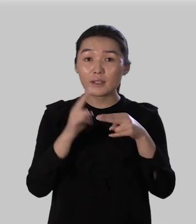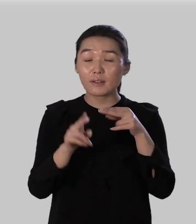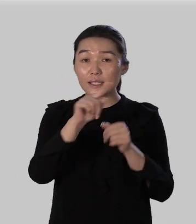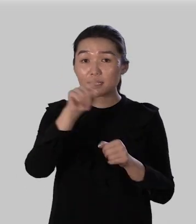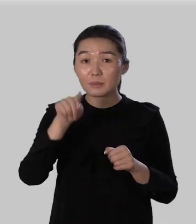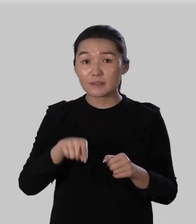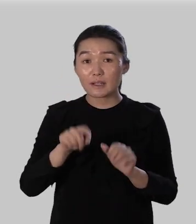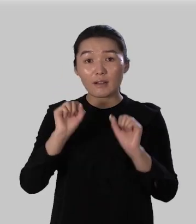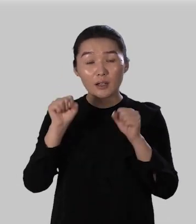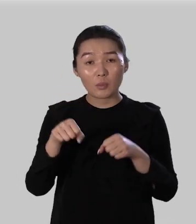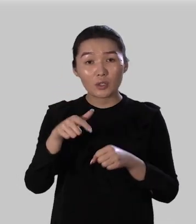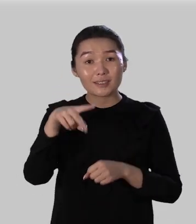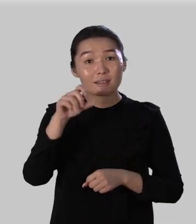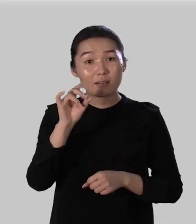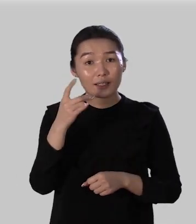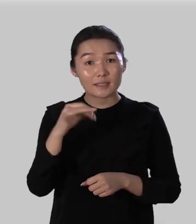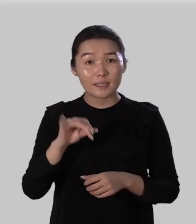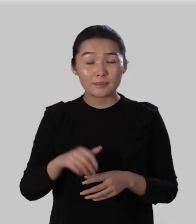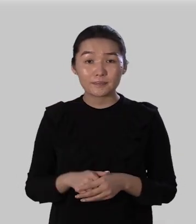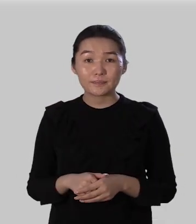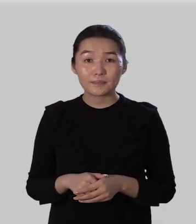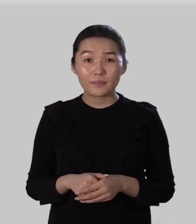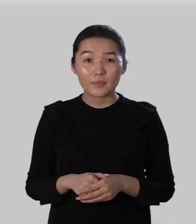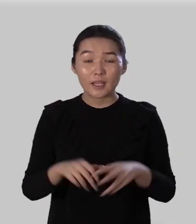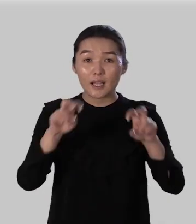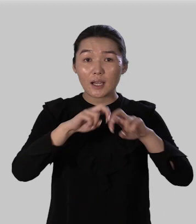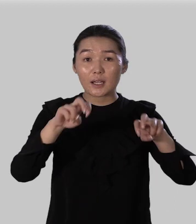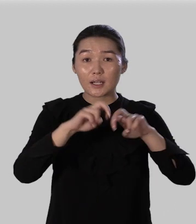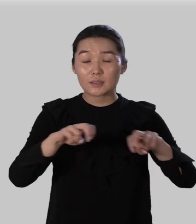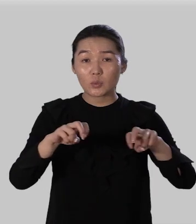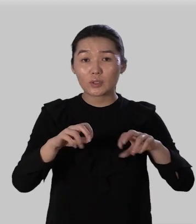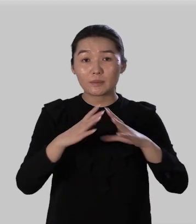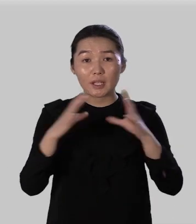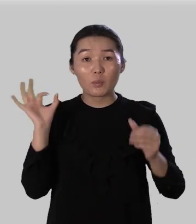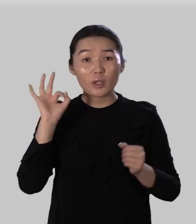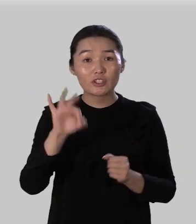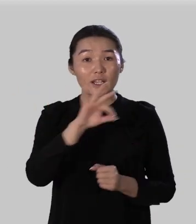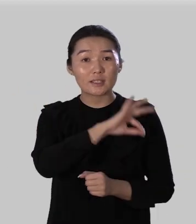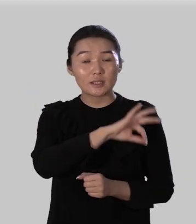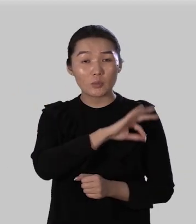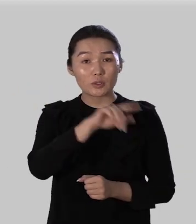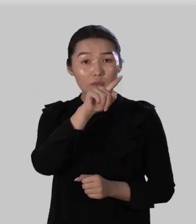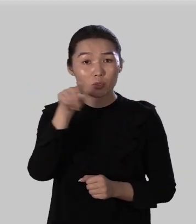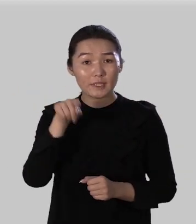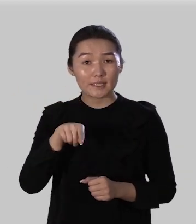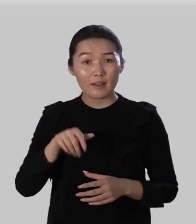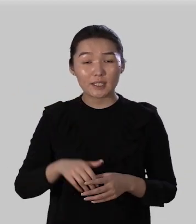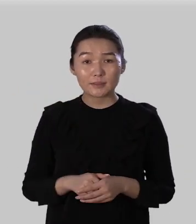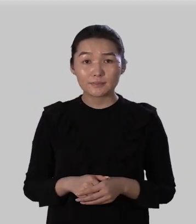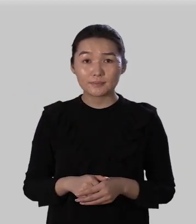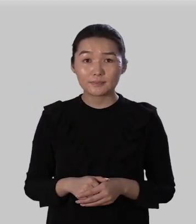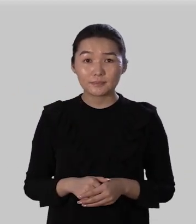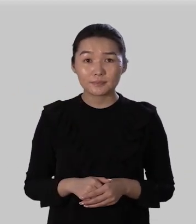приставок может быть беглый гласный рассмотрим наиболее часто используемые приставки